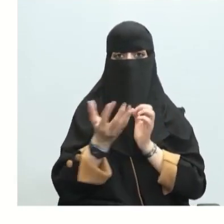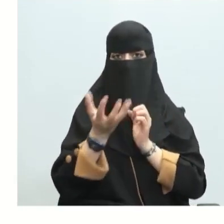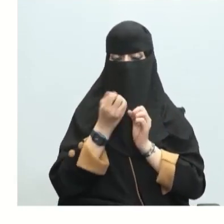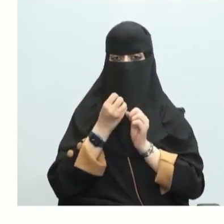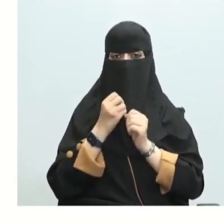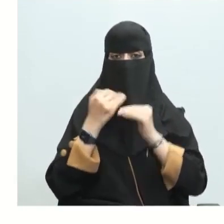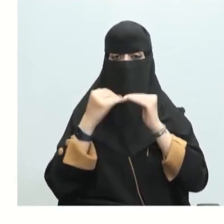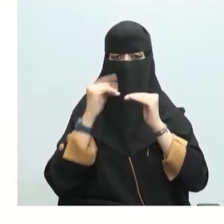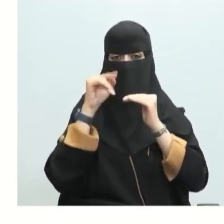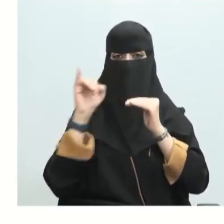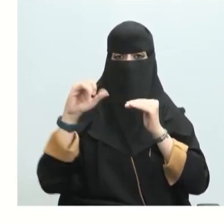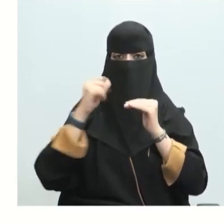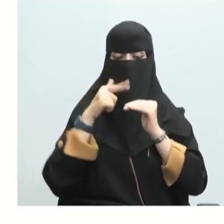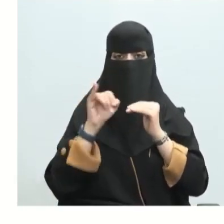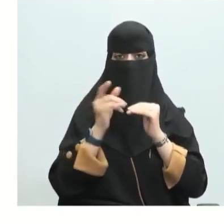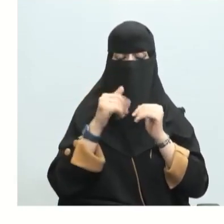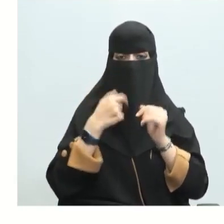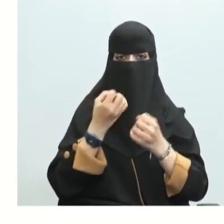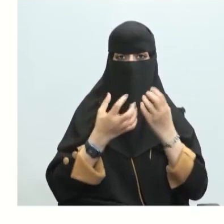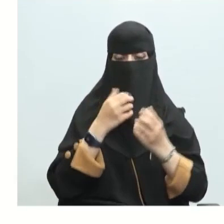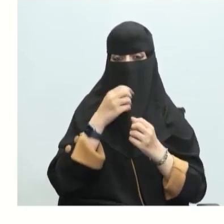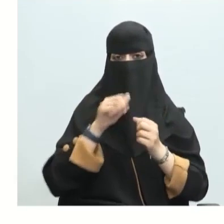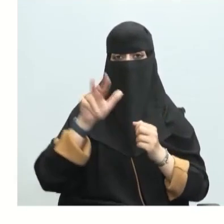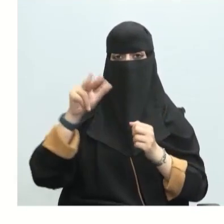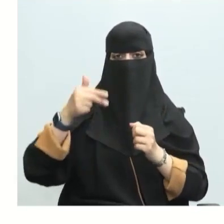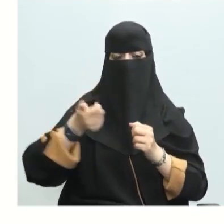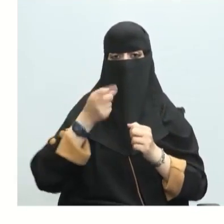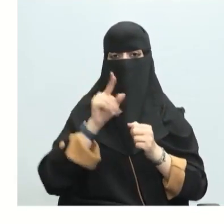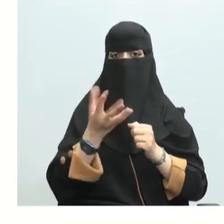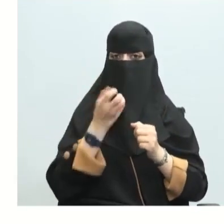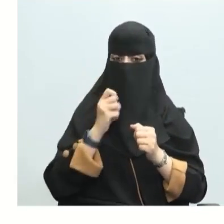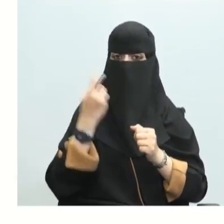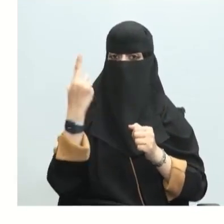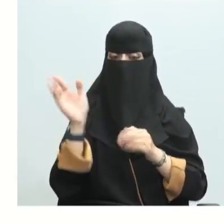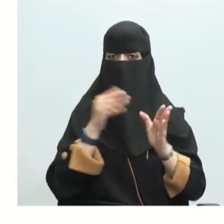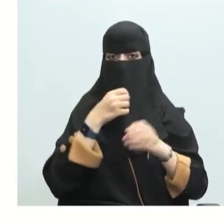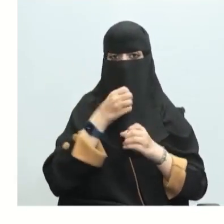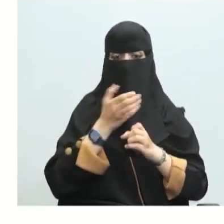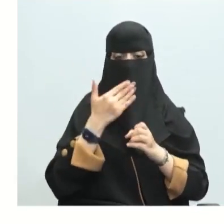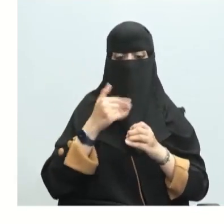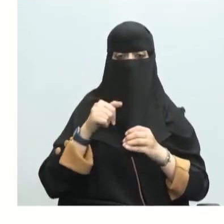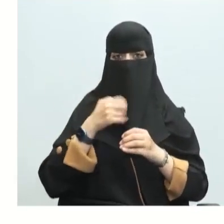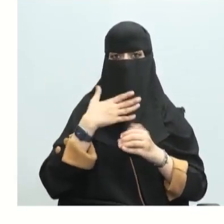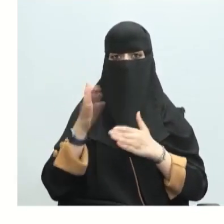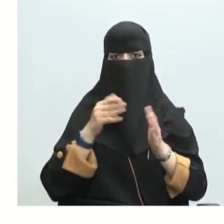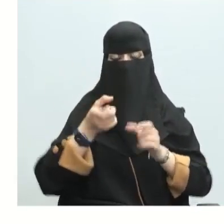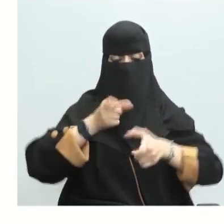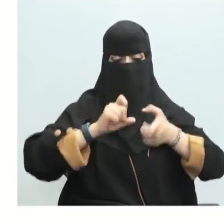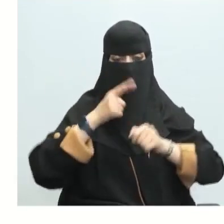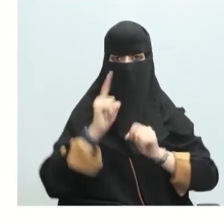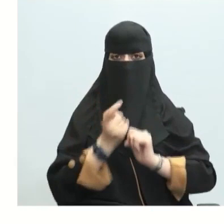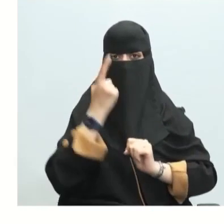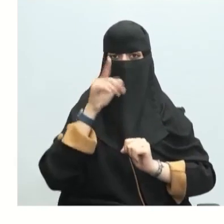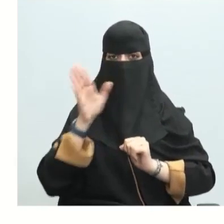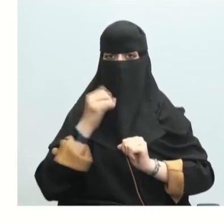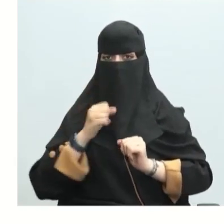نصف مول من النيتروجين الغاز واحتجت واحد مول من الأكسجين الغاز حتى أكون واحد